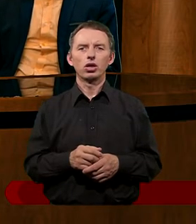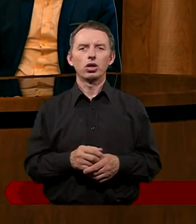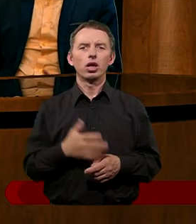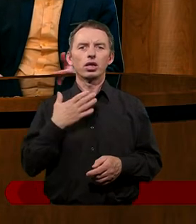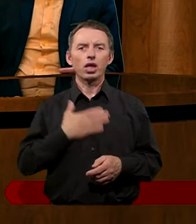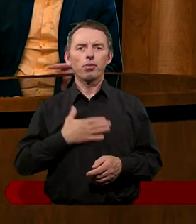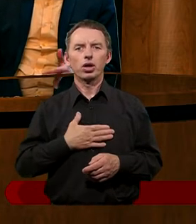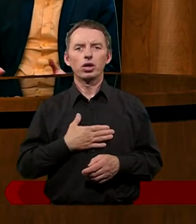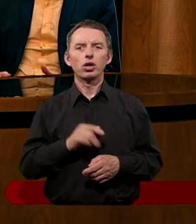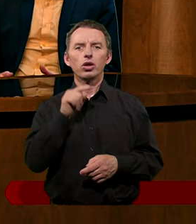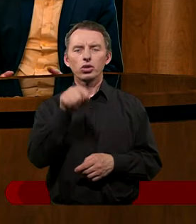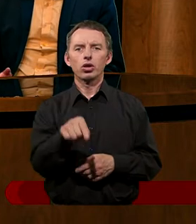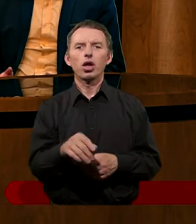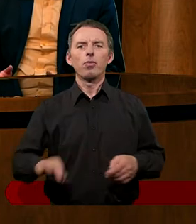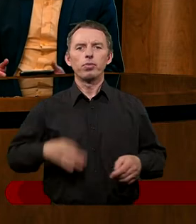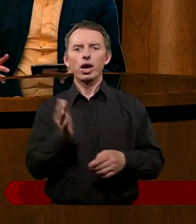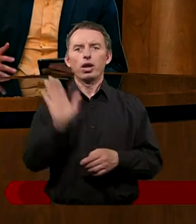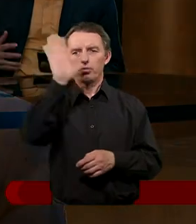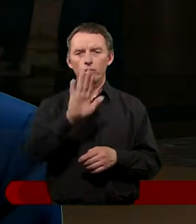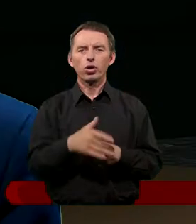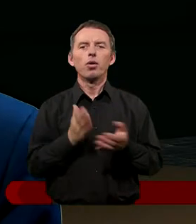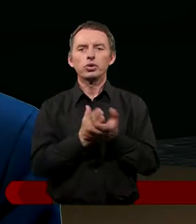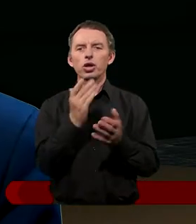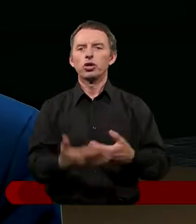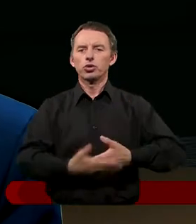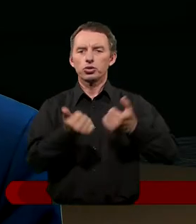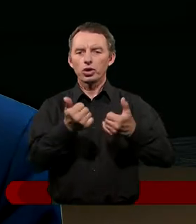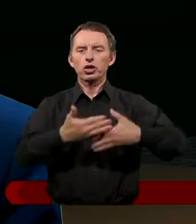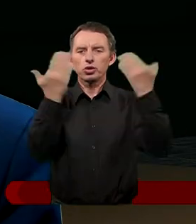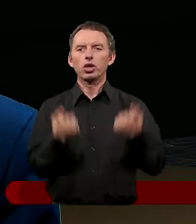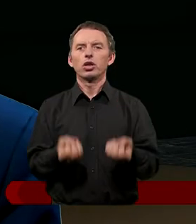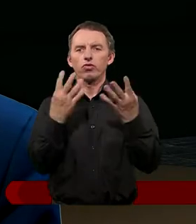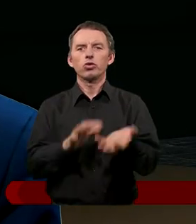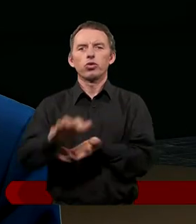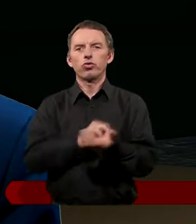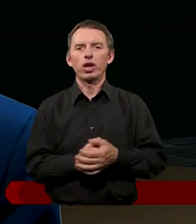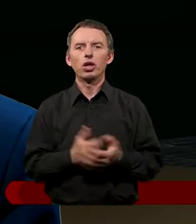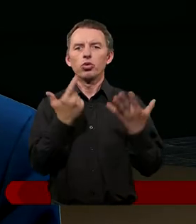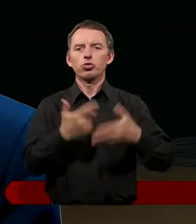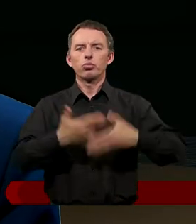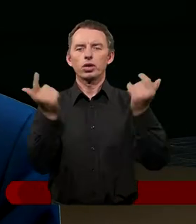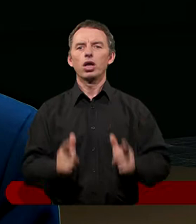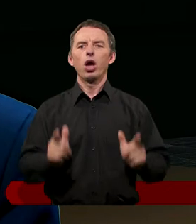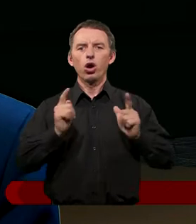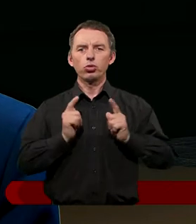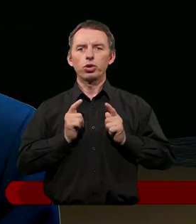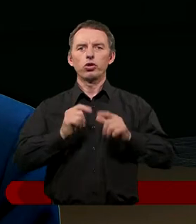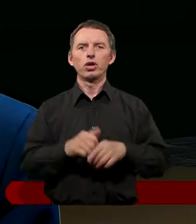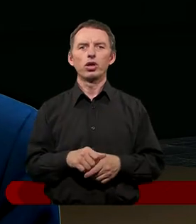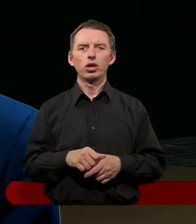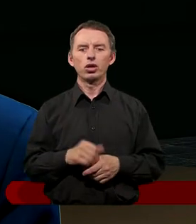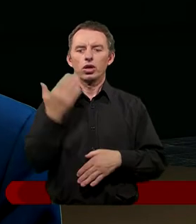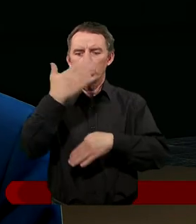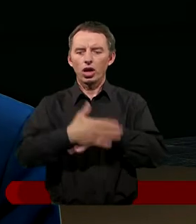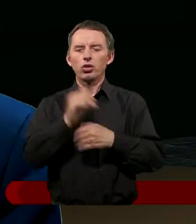wziął się przy stworzeniu, gdzie Pan Bóg przez sześć dni tworzył i siódmego w zasadzie też tworzył, dopełnił dzieło